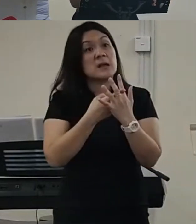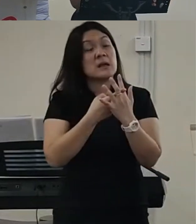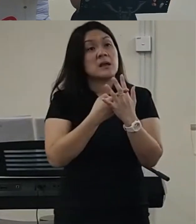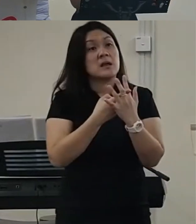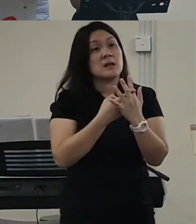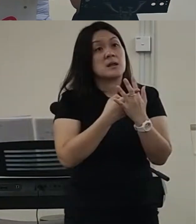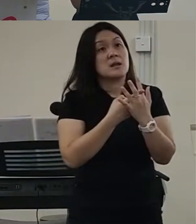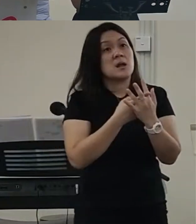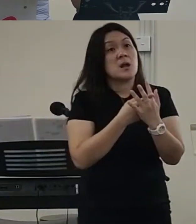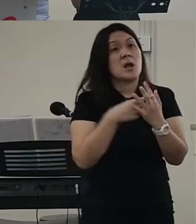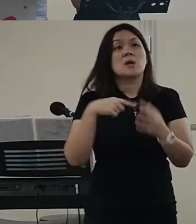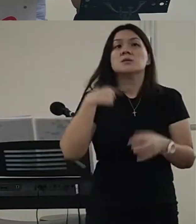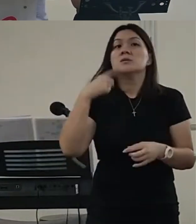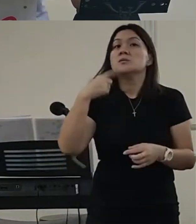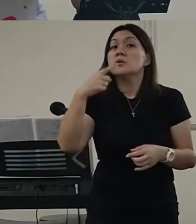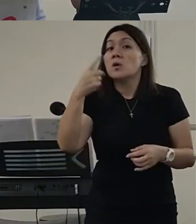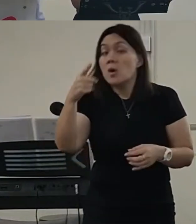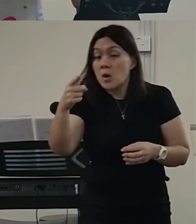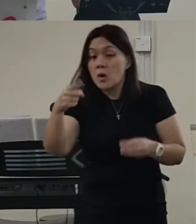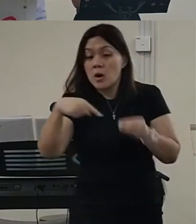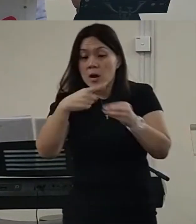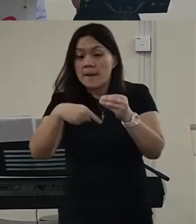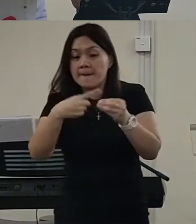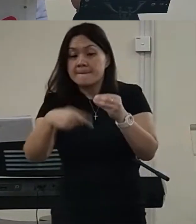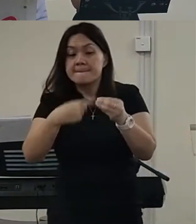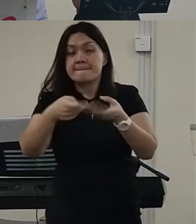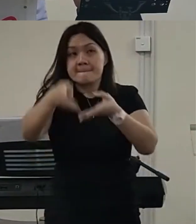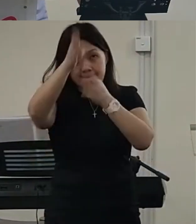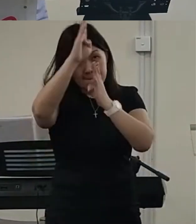他就突然间讲到关于属灵关于教会